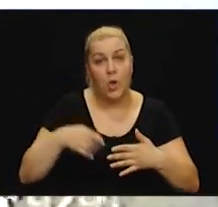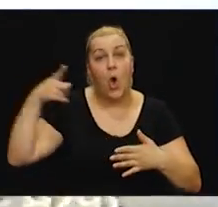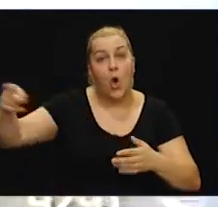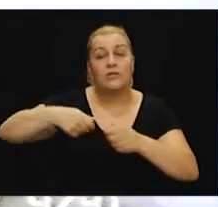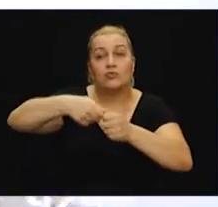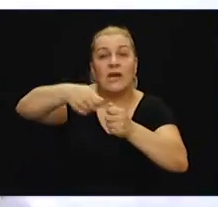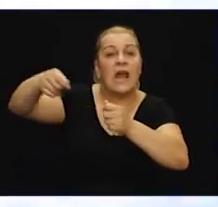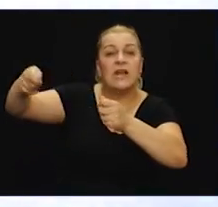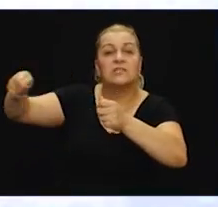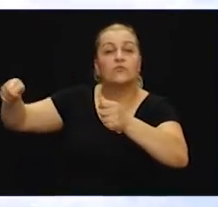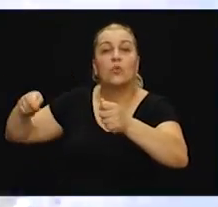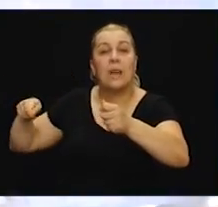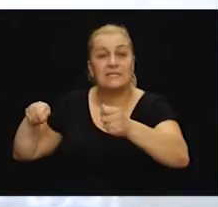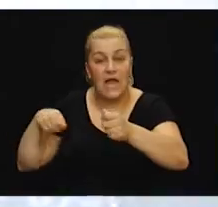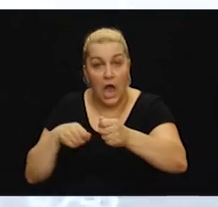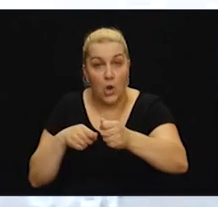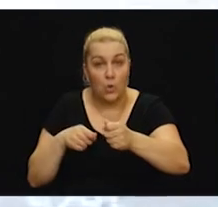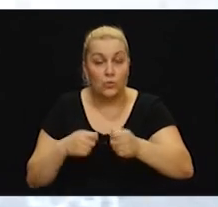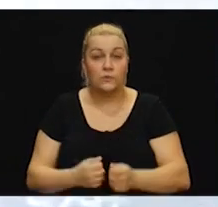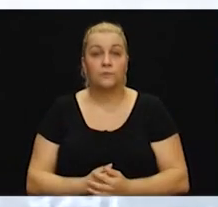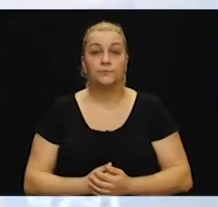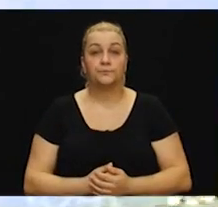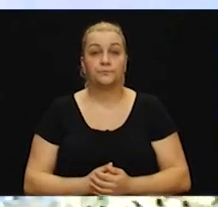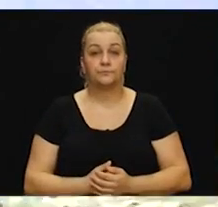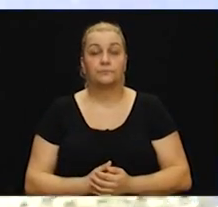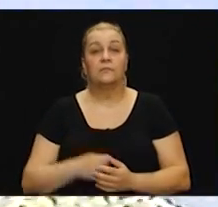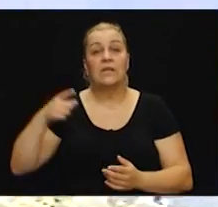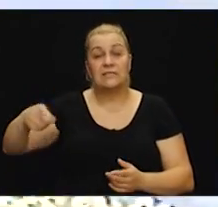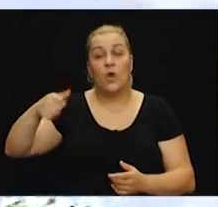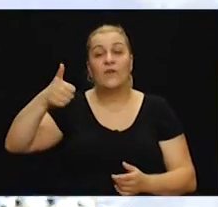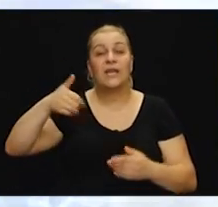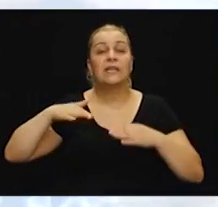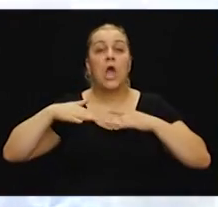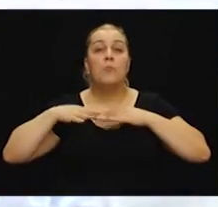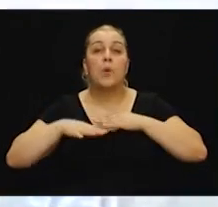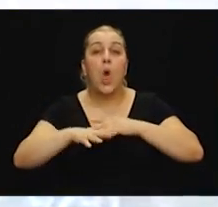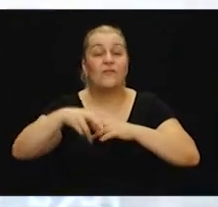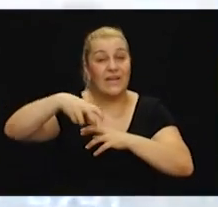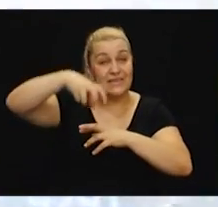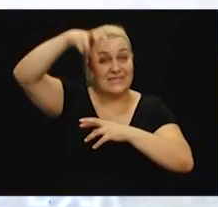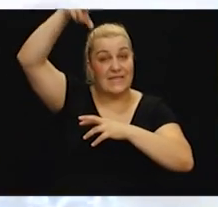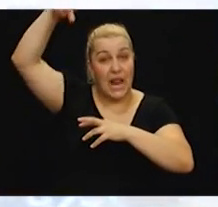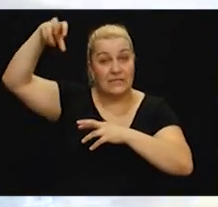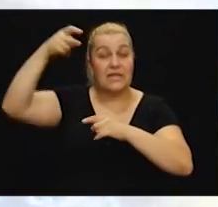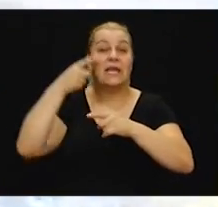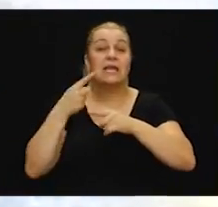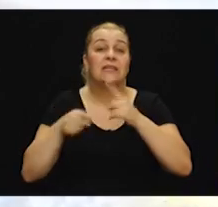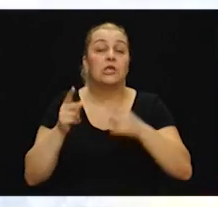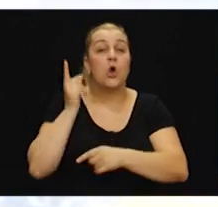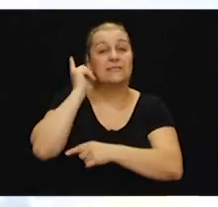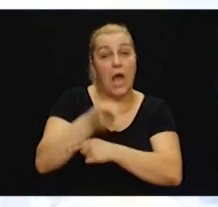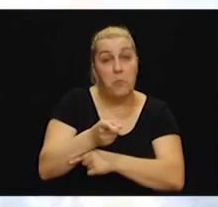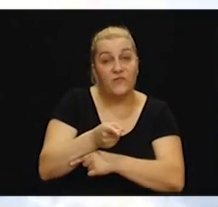su razlukli sajlu. I sa pilotine je plovne dizalice jedne je bio dio zapovjeništva